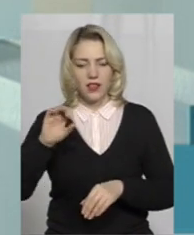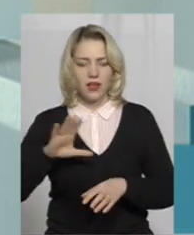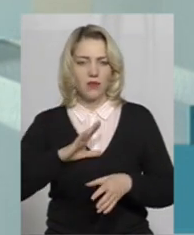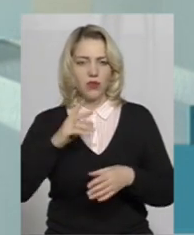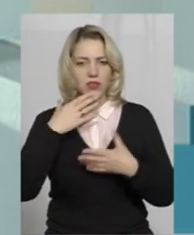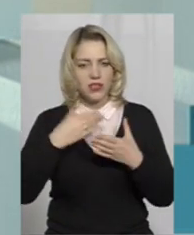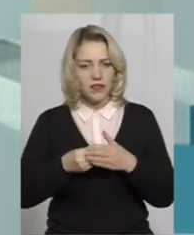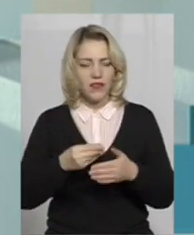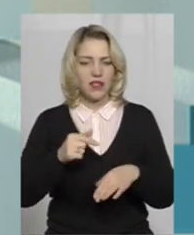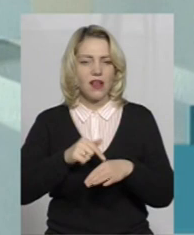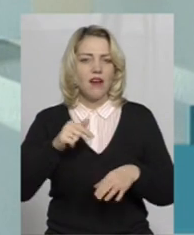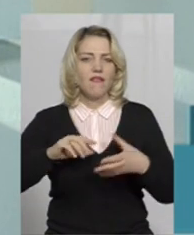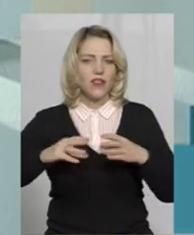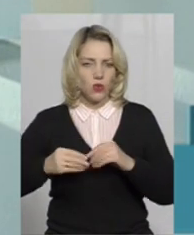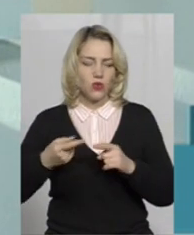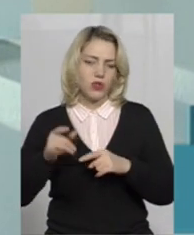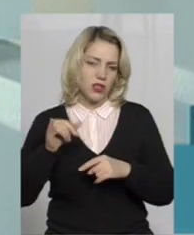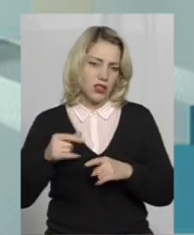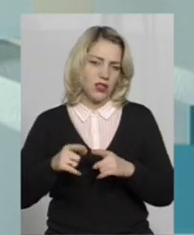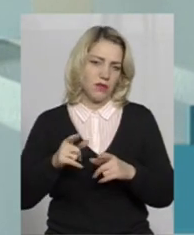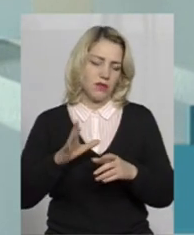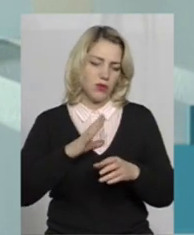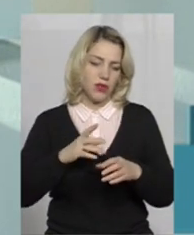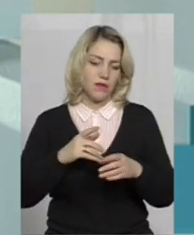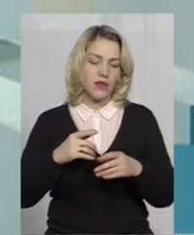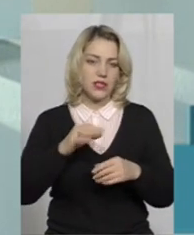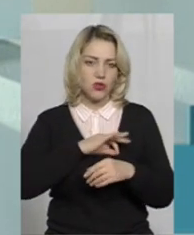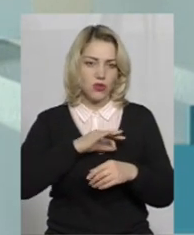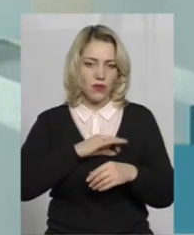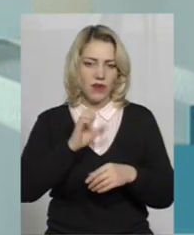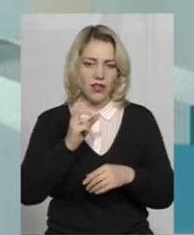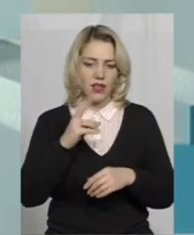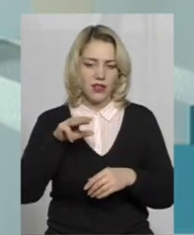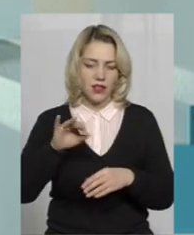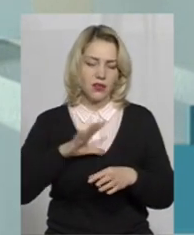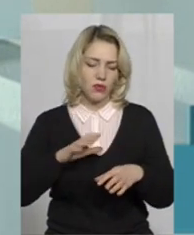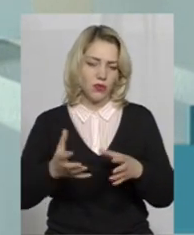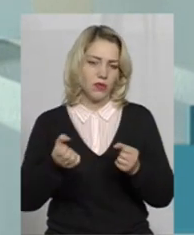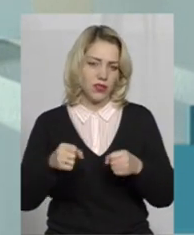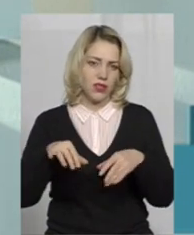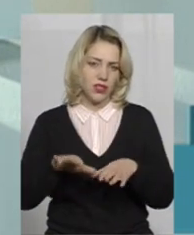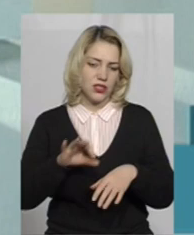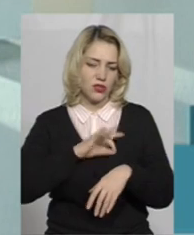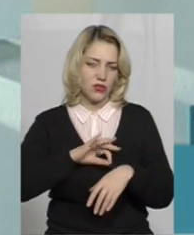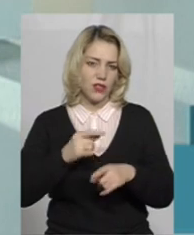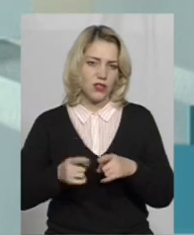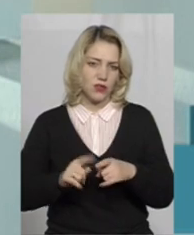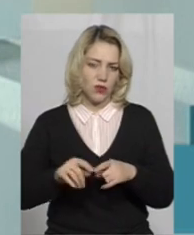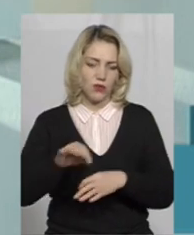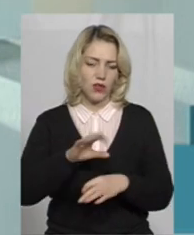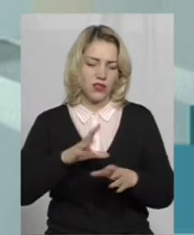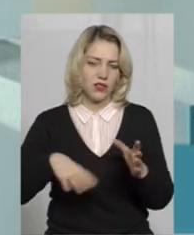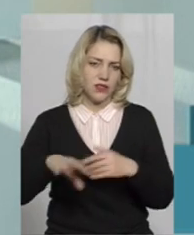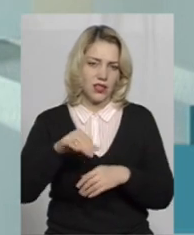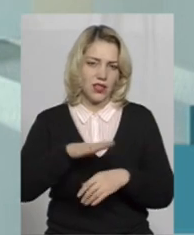І вже в результаті опрацюваннях даних анкет було прийнято рішення запровадження даного проєкту по всій території України. Наступні у нас